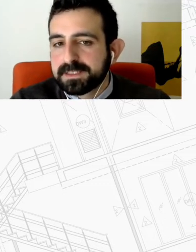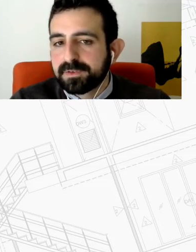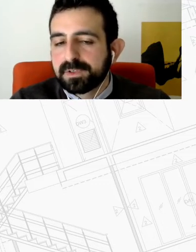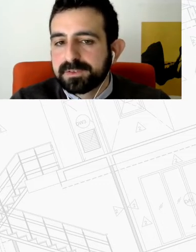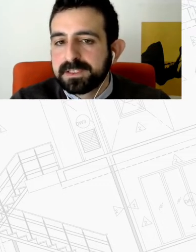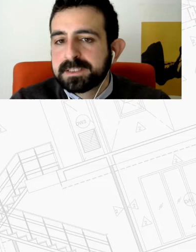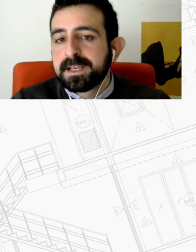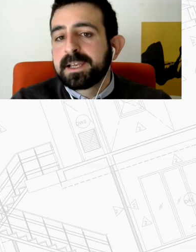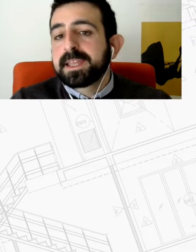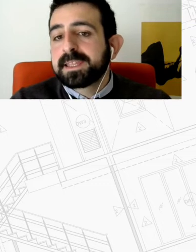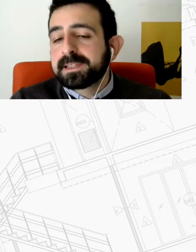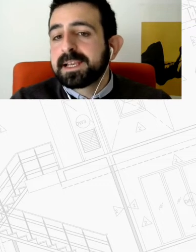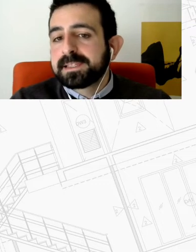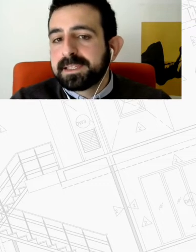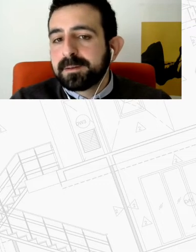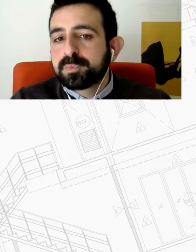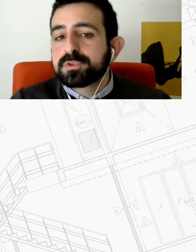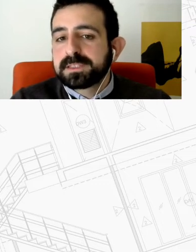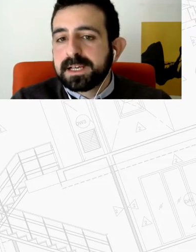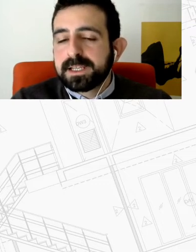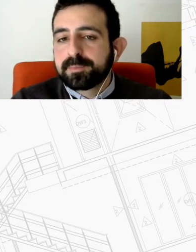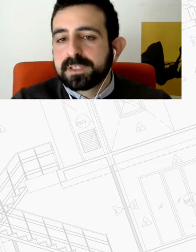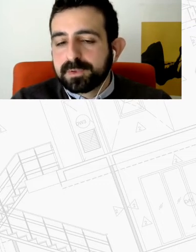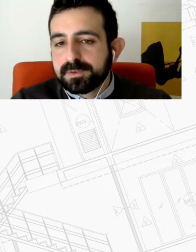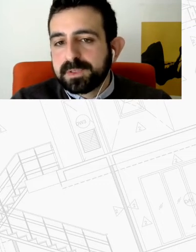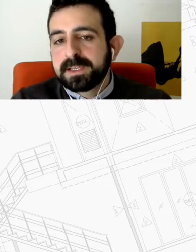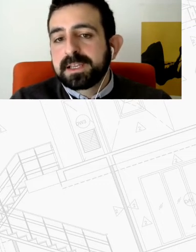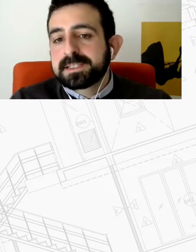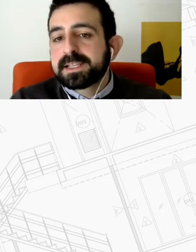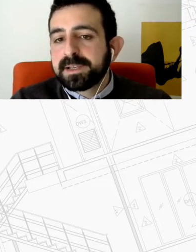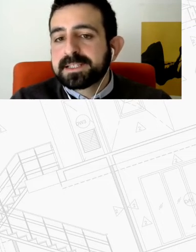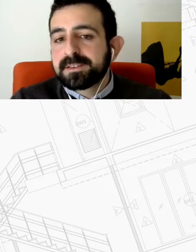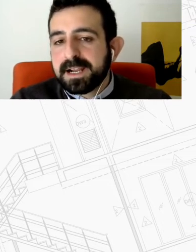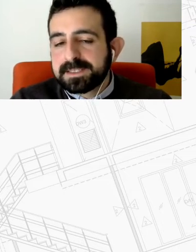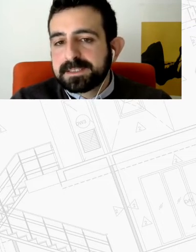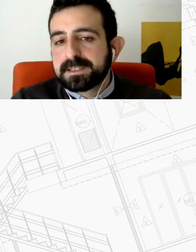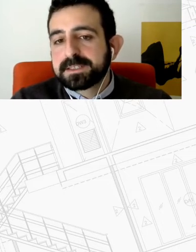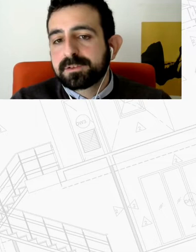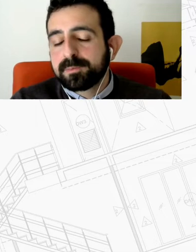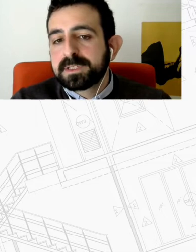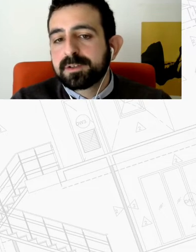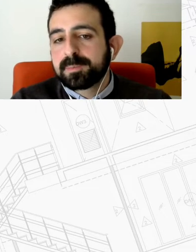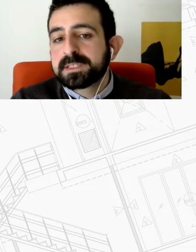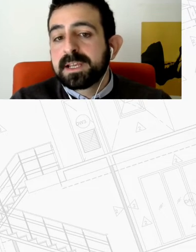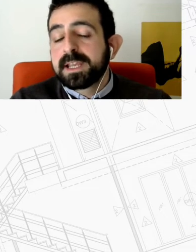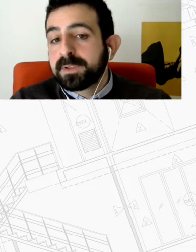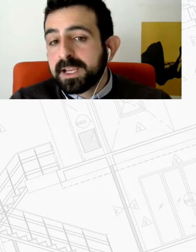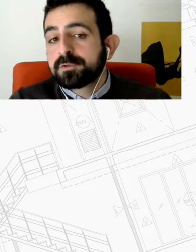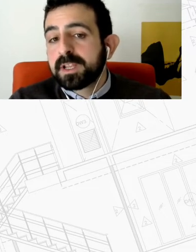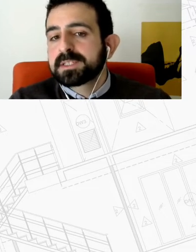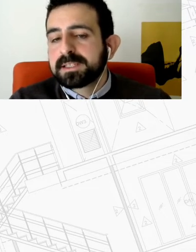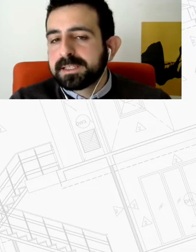Πράσινης Ευρωβουλευτήνας για την κατοικία που ζητάει από την Επιτροπή συγκεκριμένες δράσεις σε τομείς οι οποίες